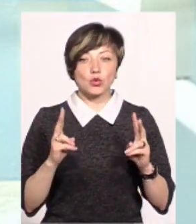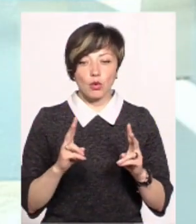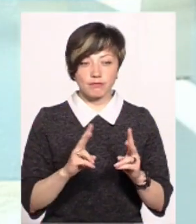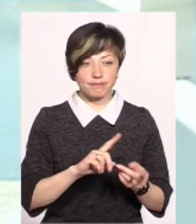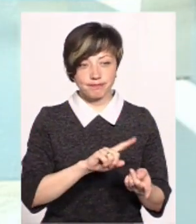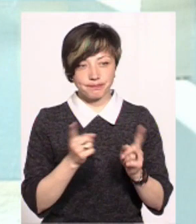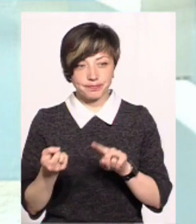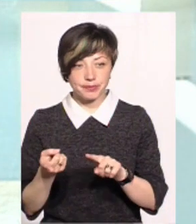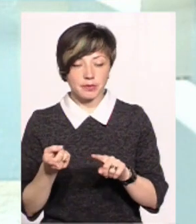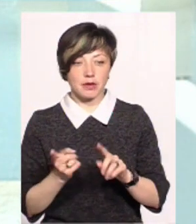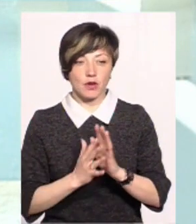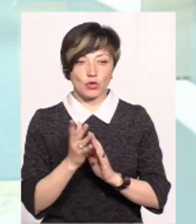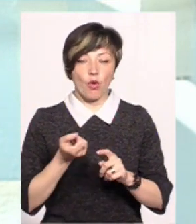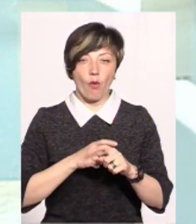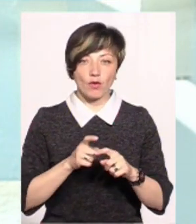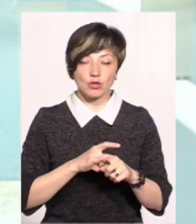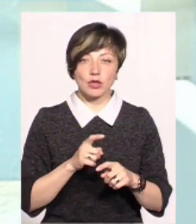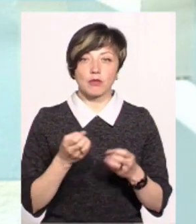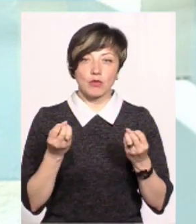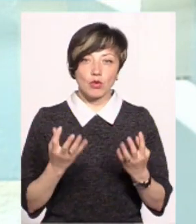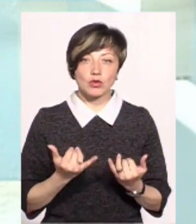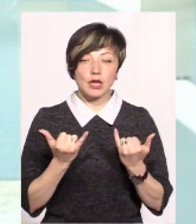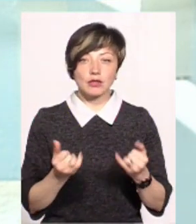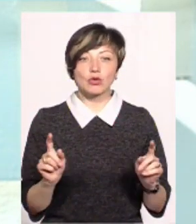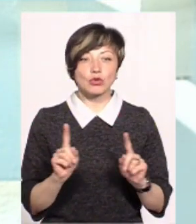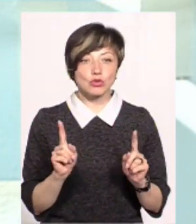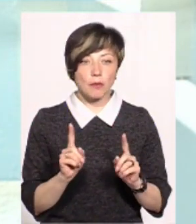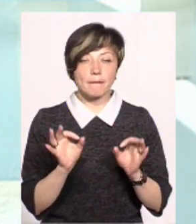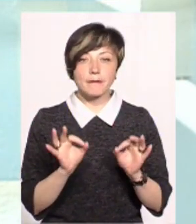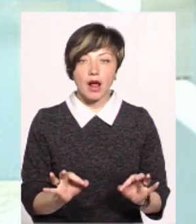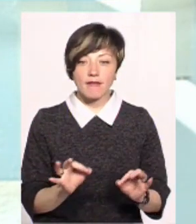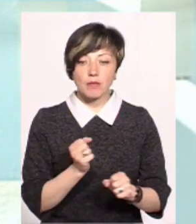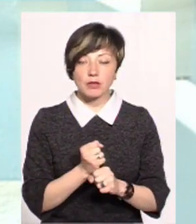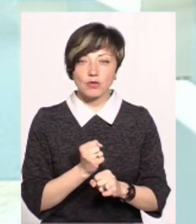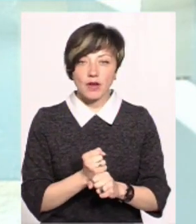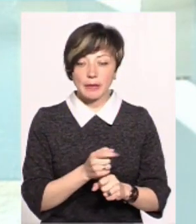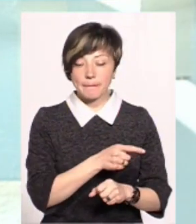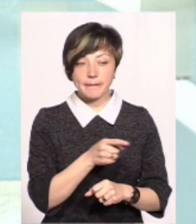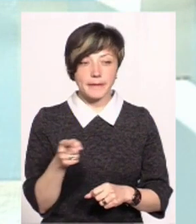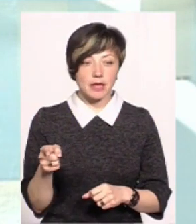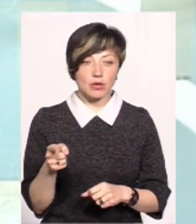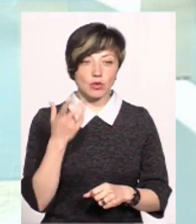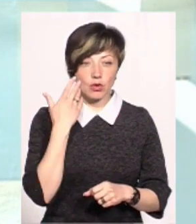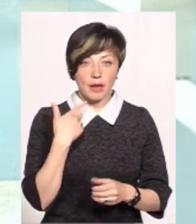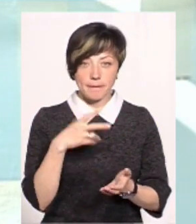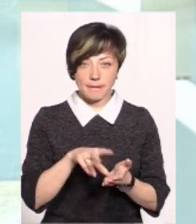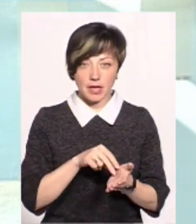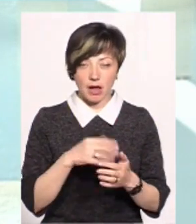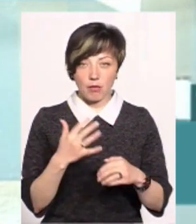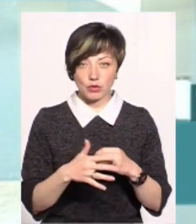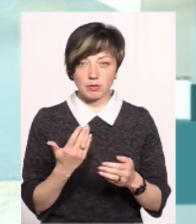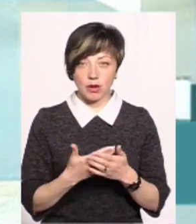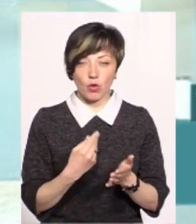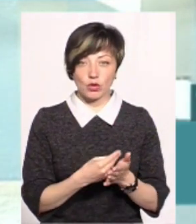переорієнтувався на овочаві культури. Просто, що для того, щоб правильно з ними працювати в той період, коли я приводив приклад, що